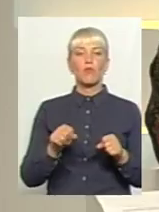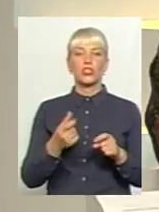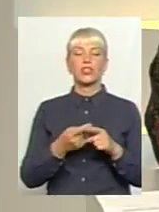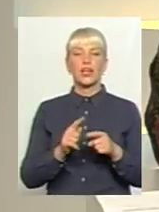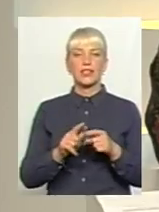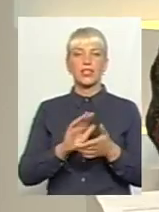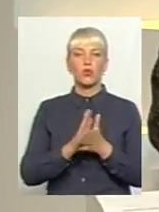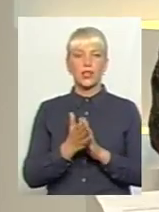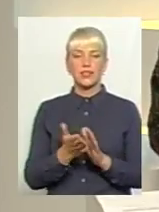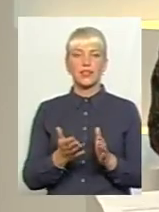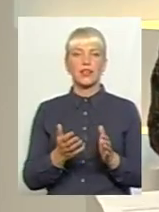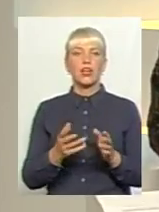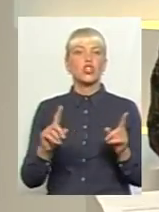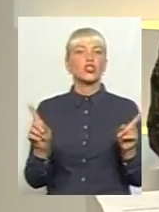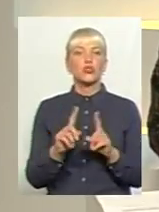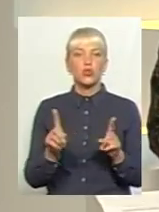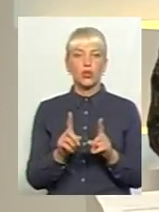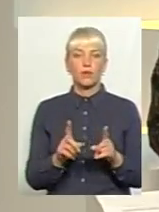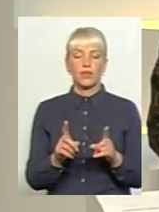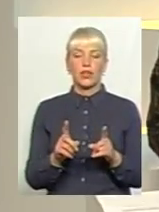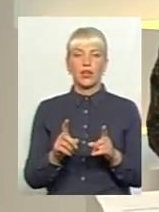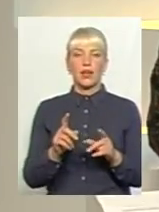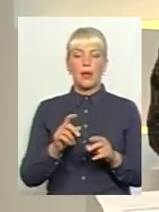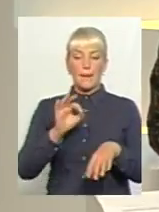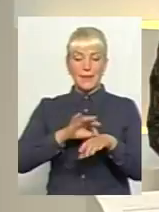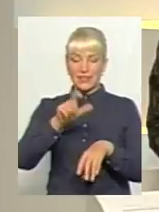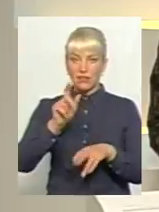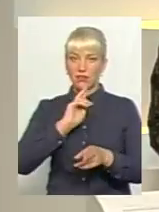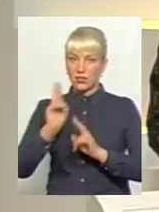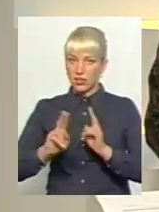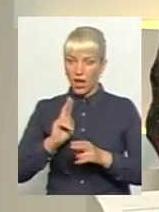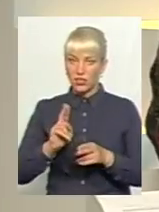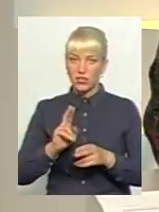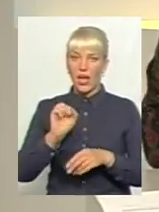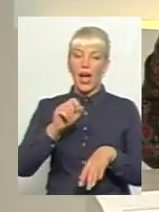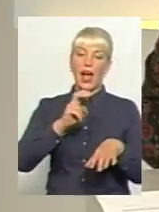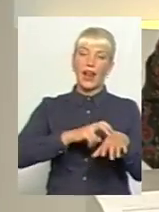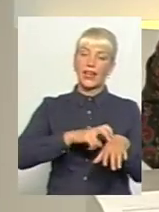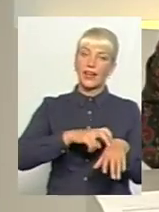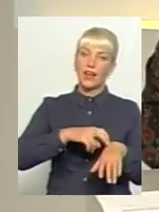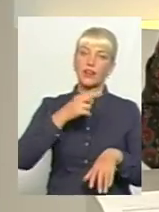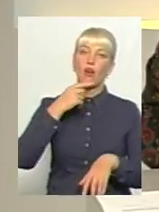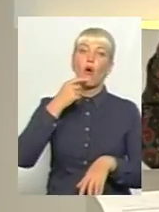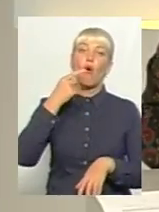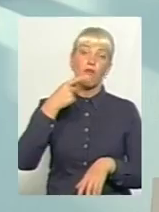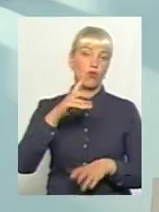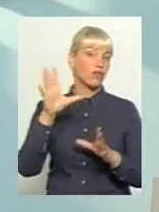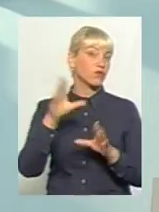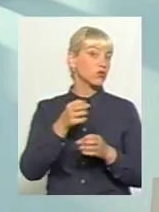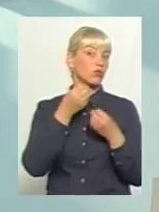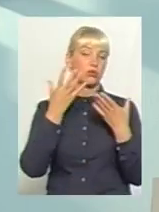ситуація, яку ми маємо на сьогодні, що пацієнти скаржаться, лікарі говорять, що все добре,